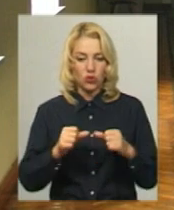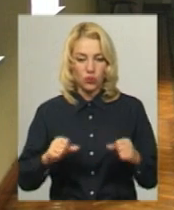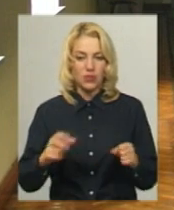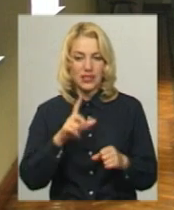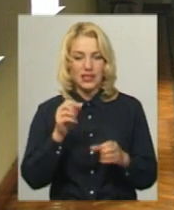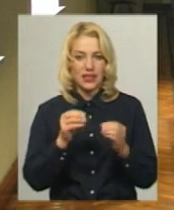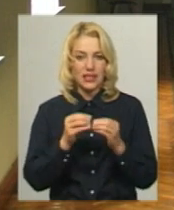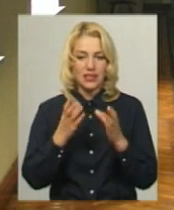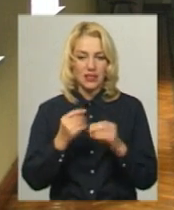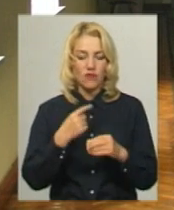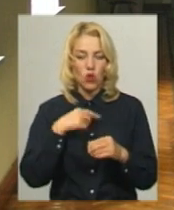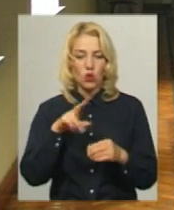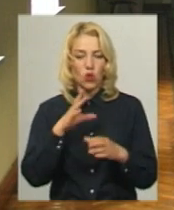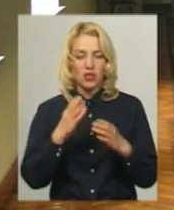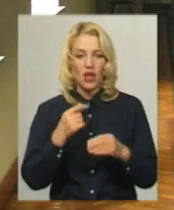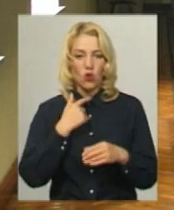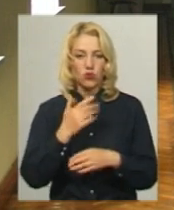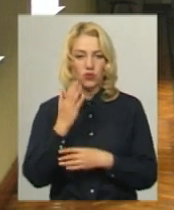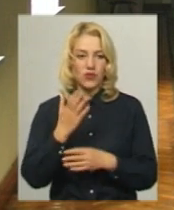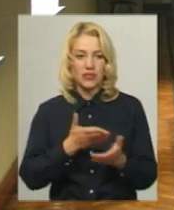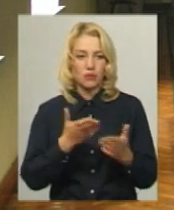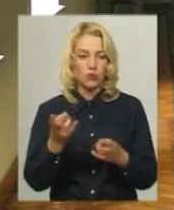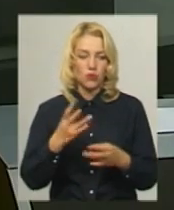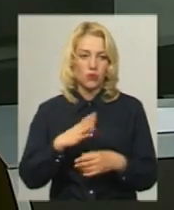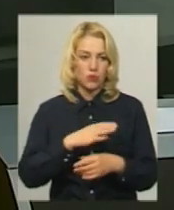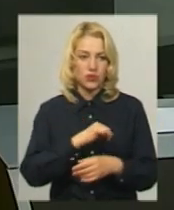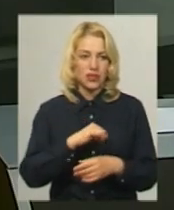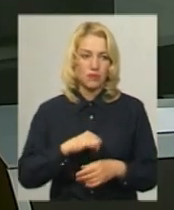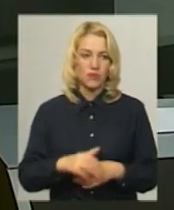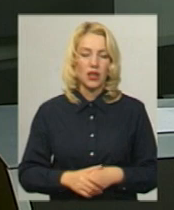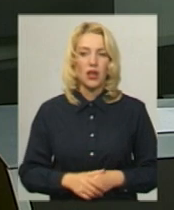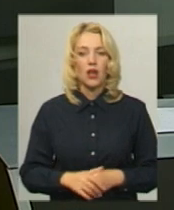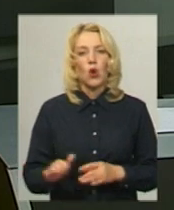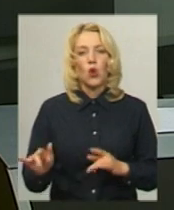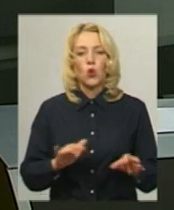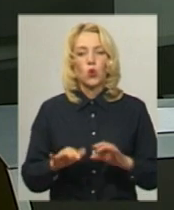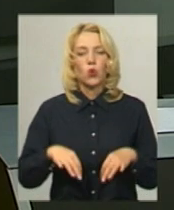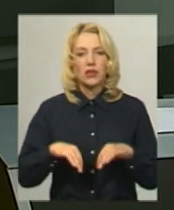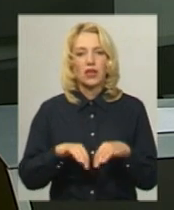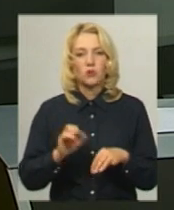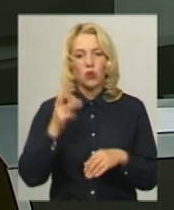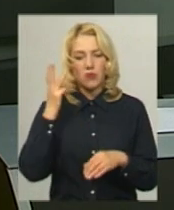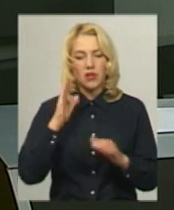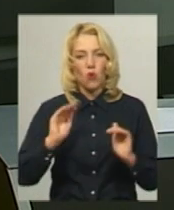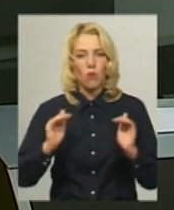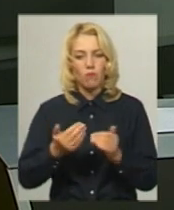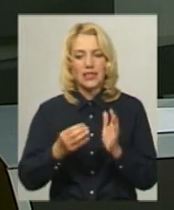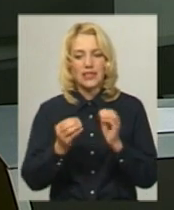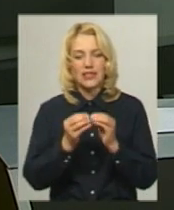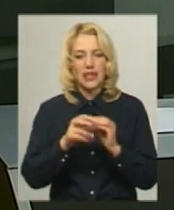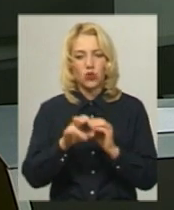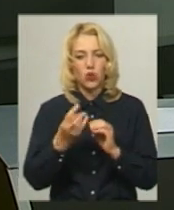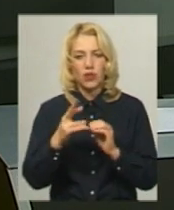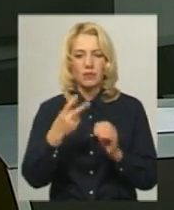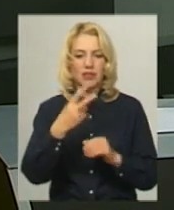дня голосування запрошення мали би бути доставлені виборці. Рух транспорту у Хмельницькому обмежать 10 липня з